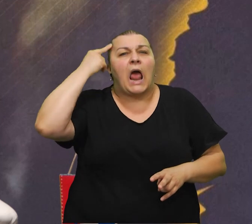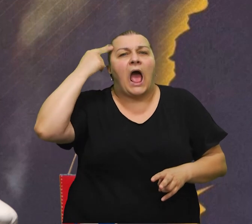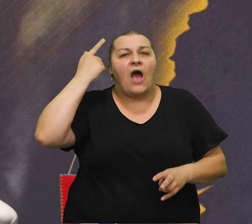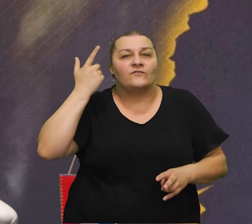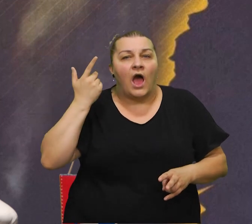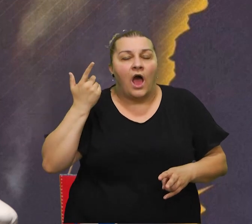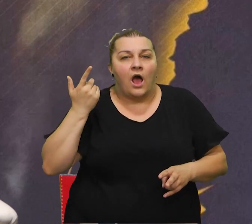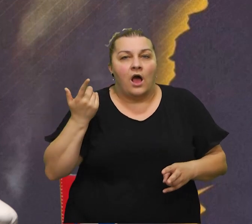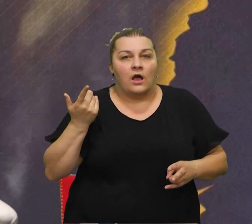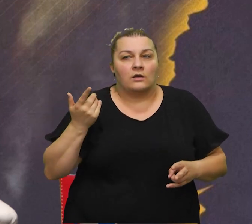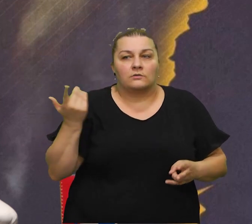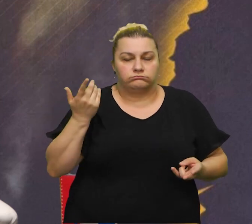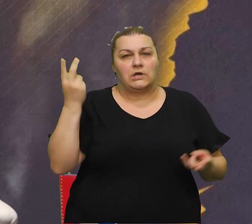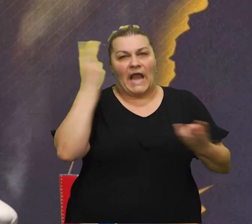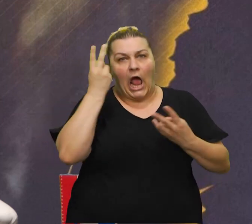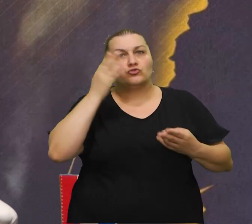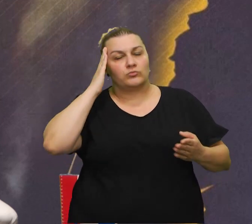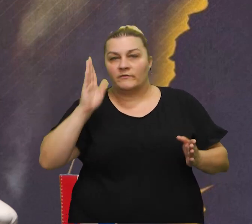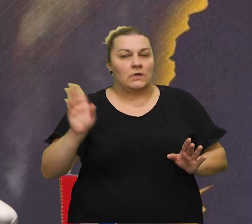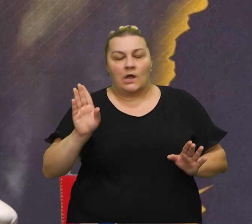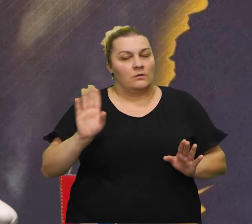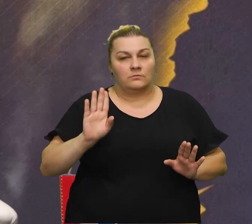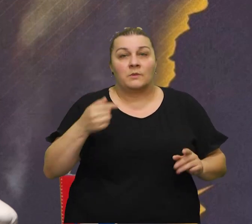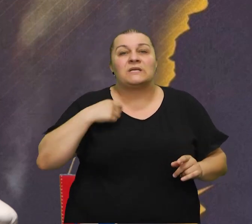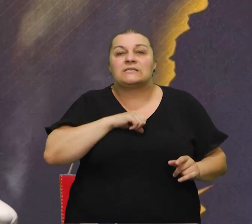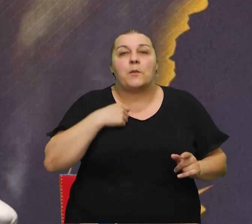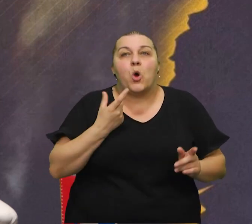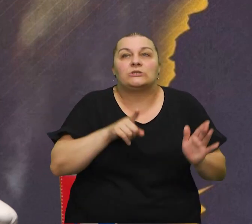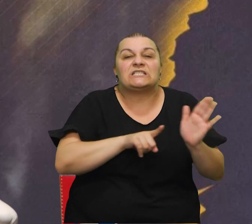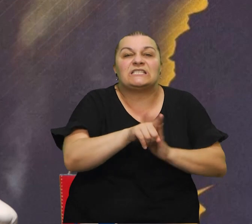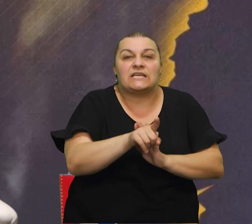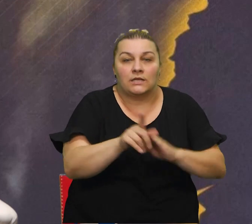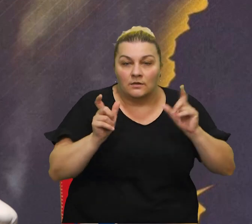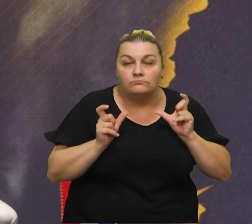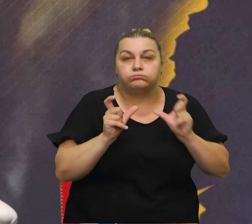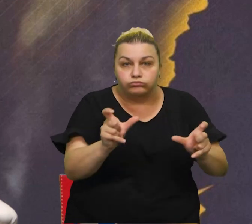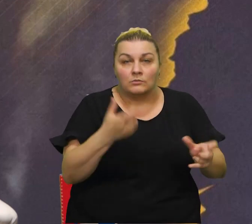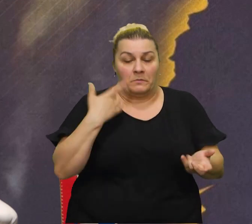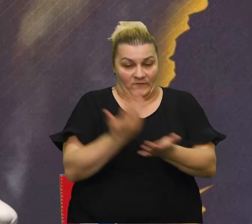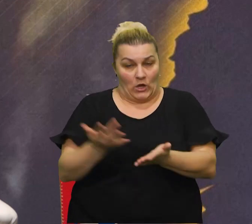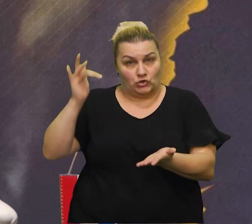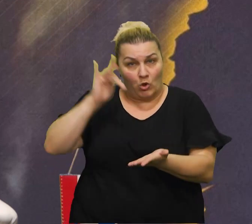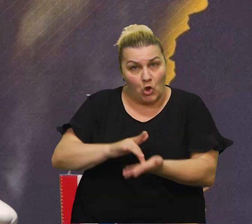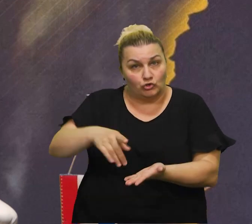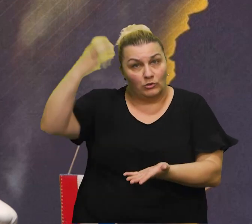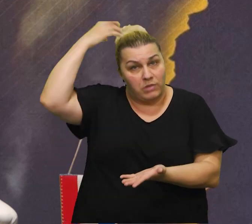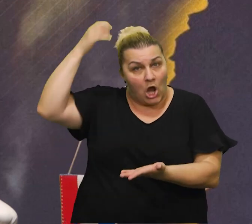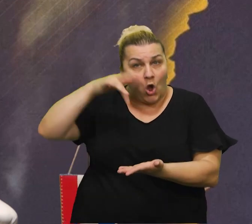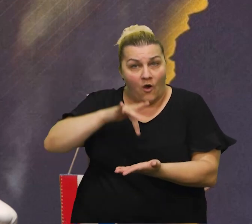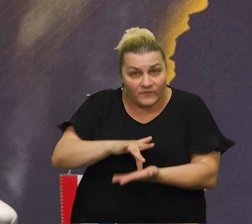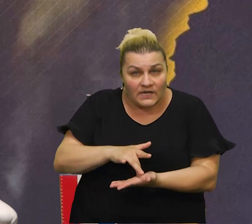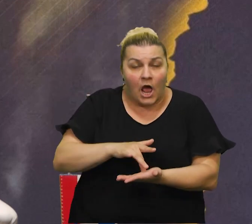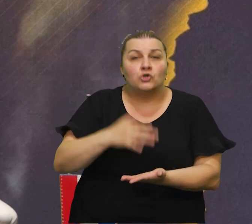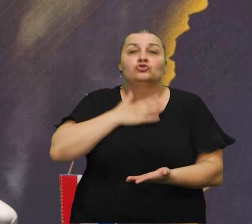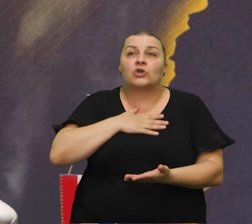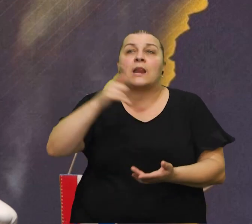racionalno znači. Nama je samo cilj da ostalo što smo mi, mi i doli pri Banovne, došli znači. Da Bojska